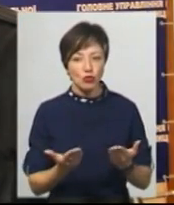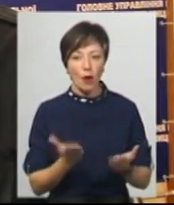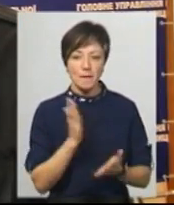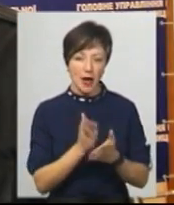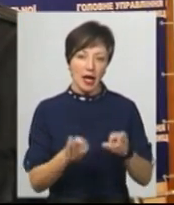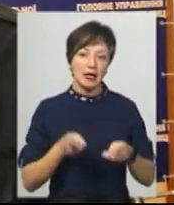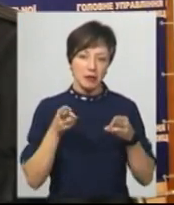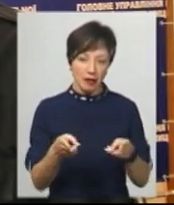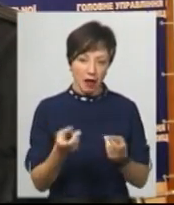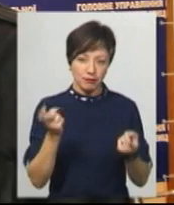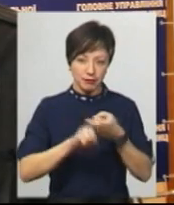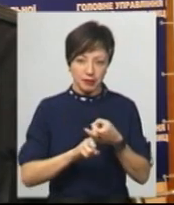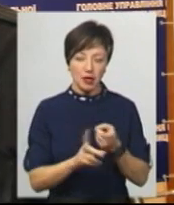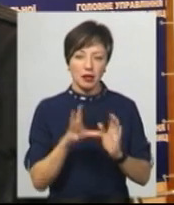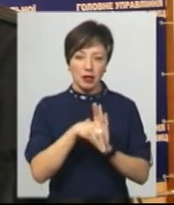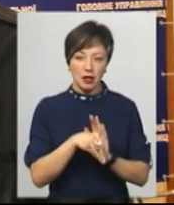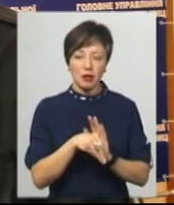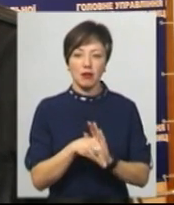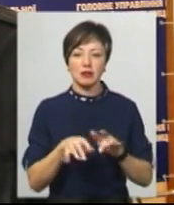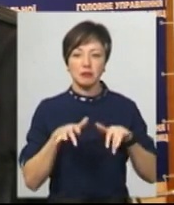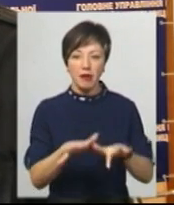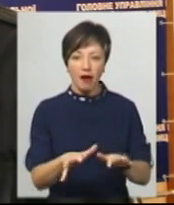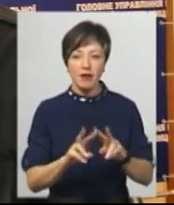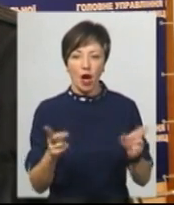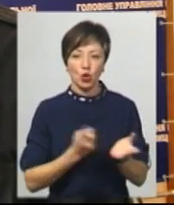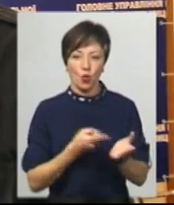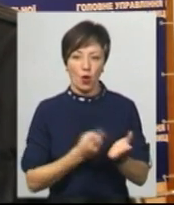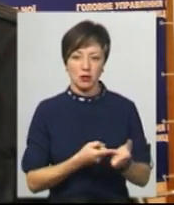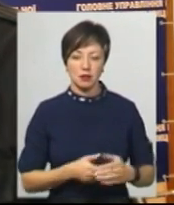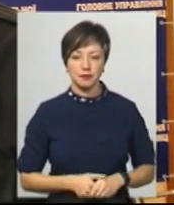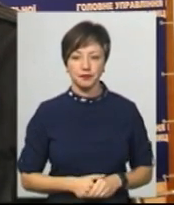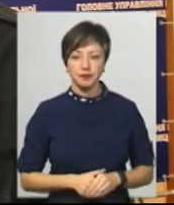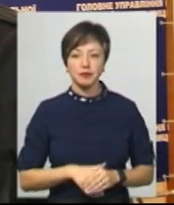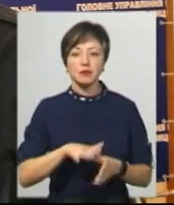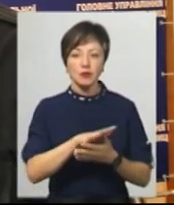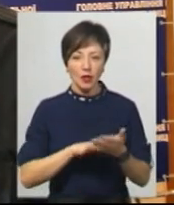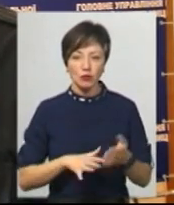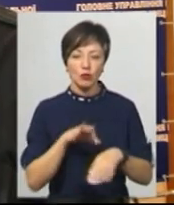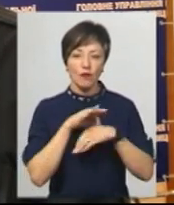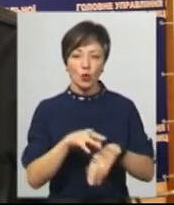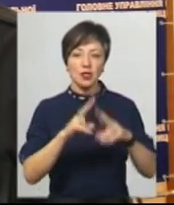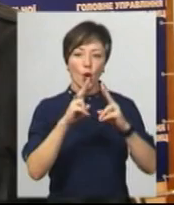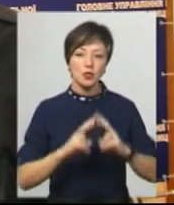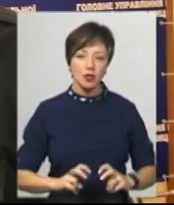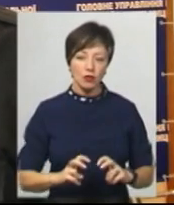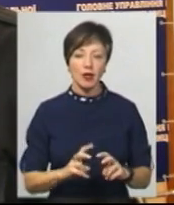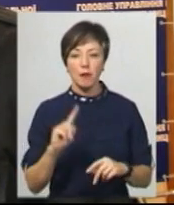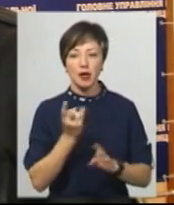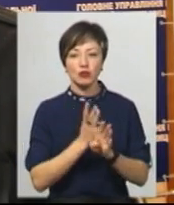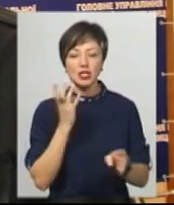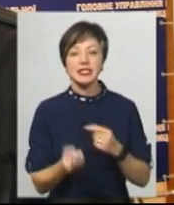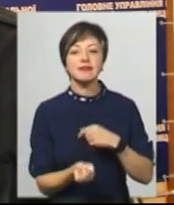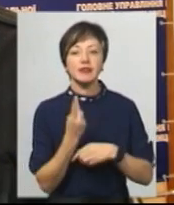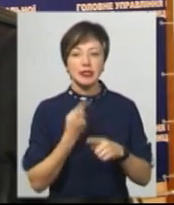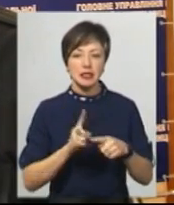кримінальне минуло, відповідно, вона приєднується до кримінального провадження як речовий доказ. І вже в подальшому проводиться розслідування, в першу чергу,